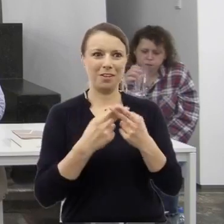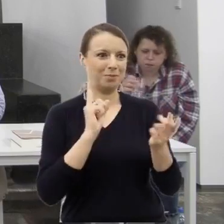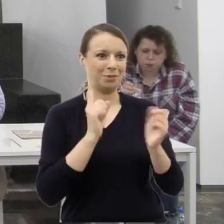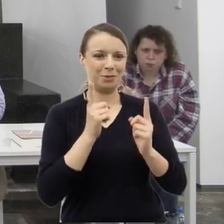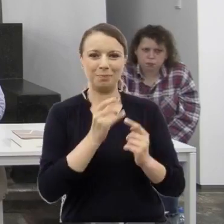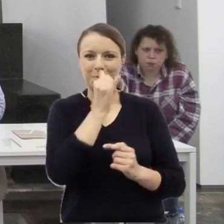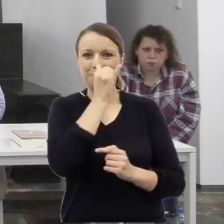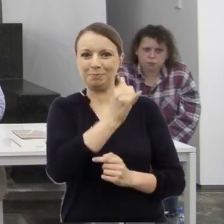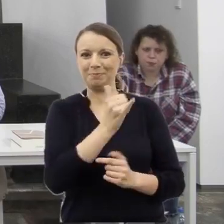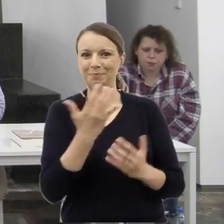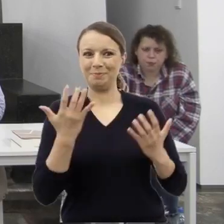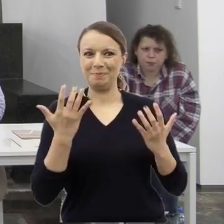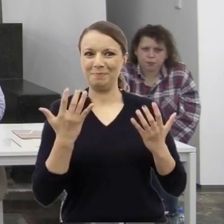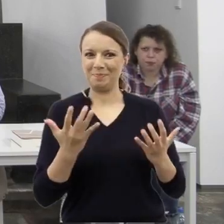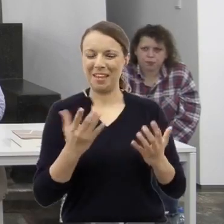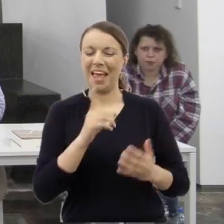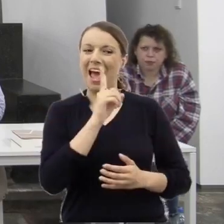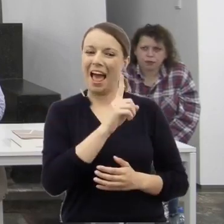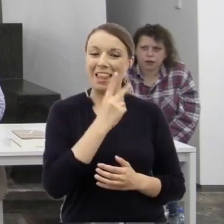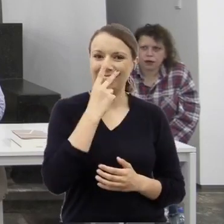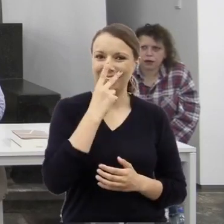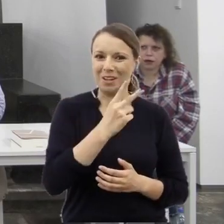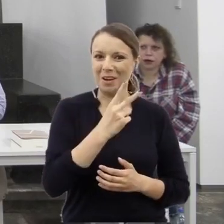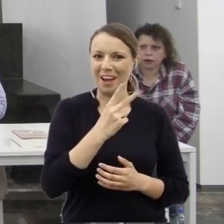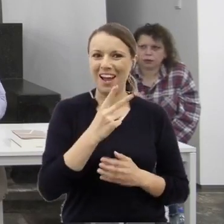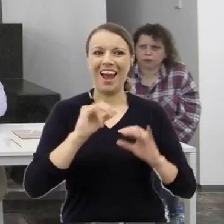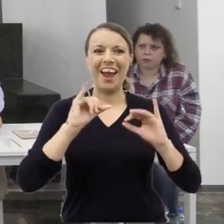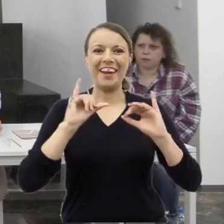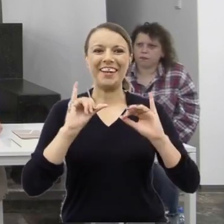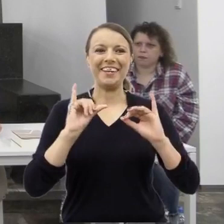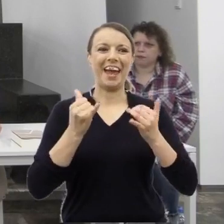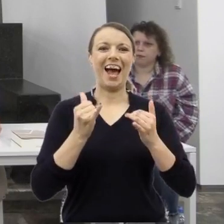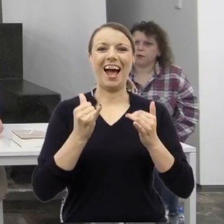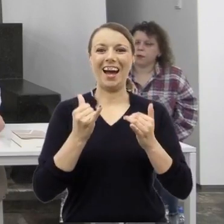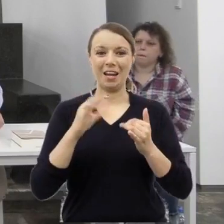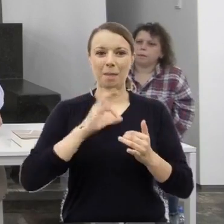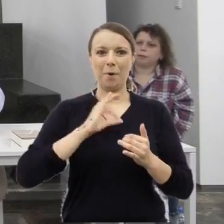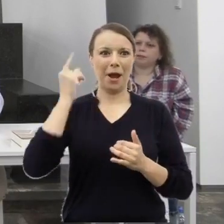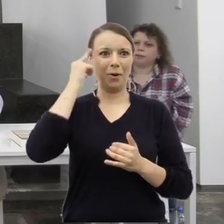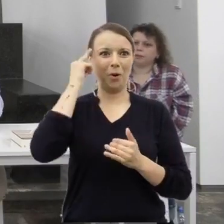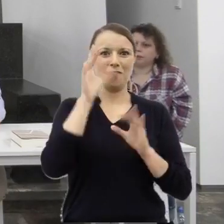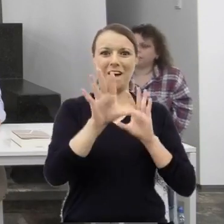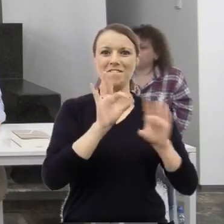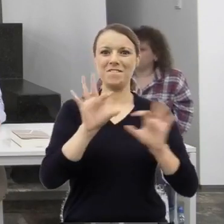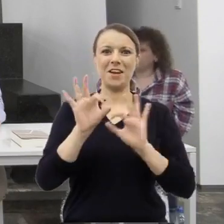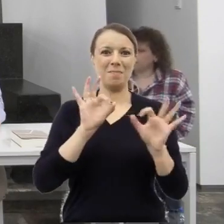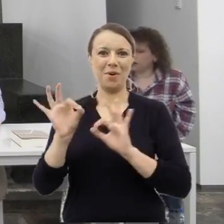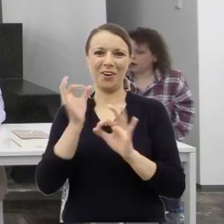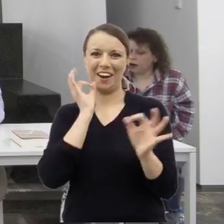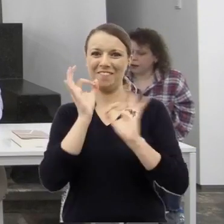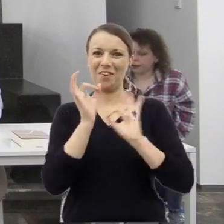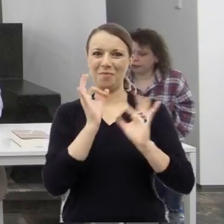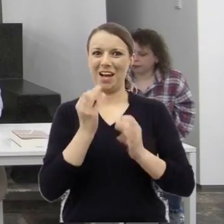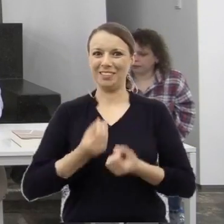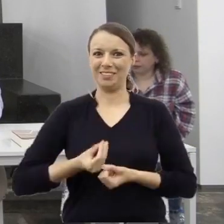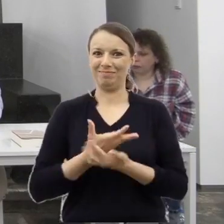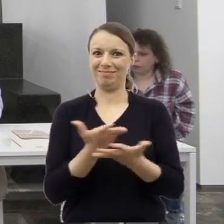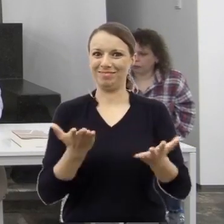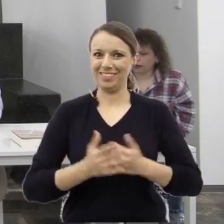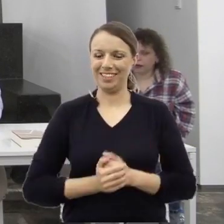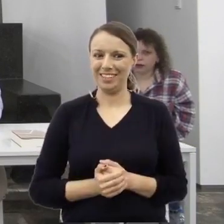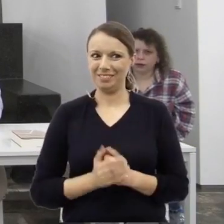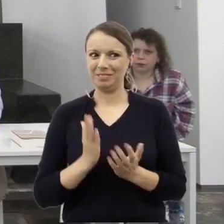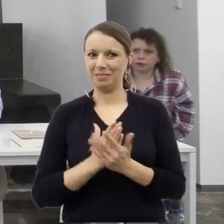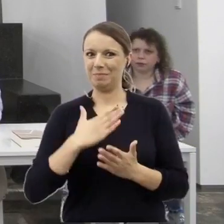zobaczymy, jak pracuje selekcja w mojej głowie, jeśli mam do dyspozycji